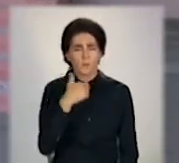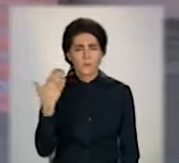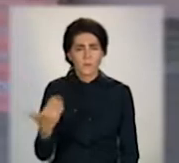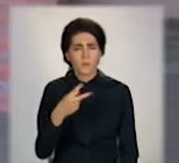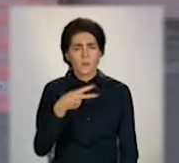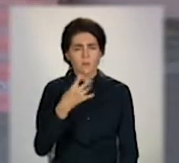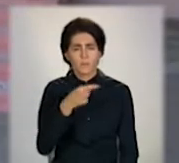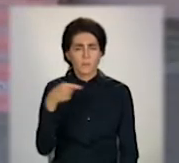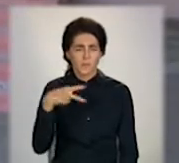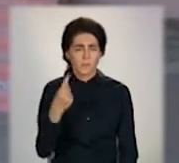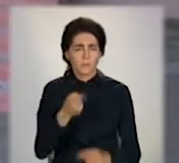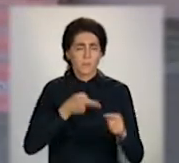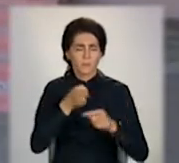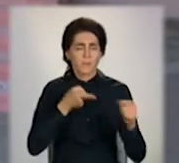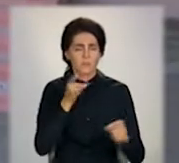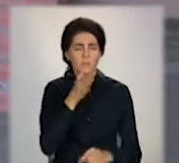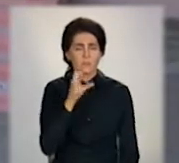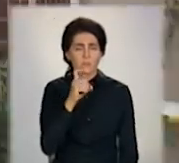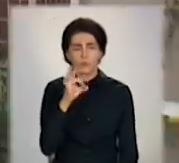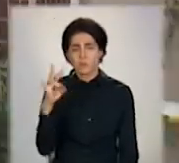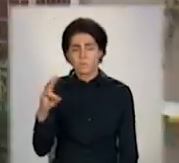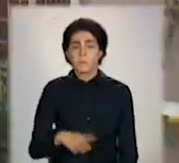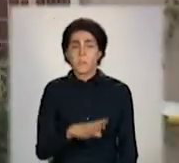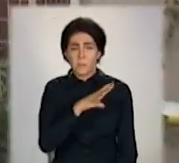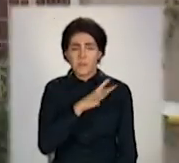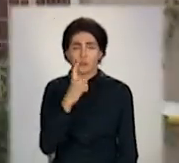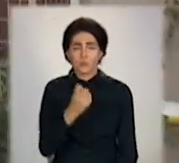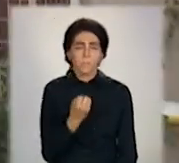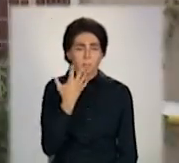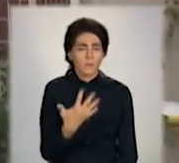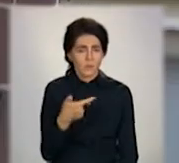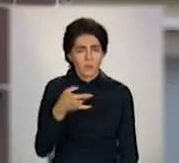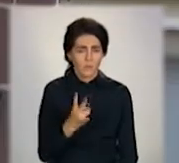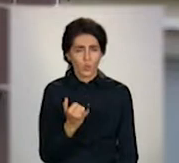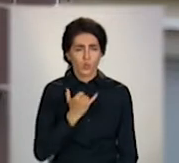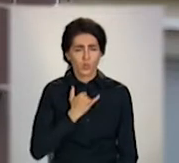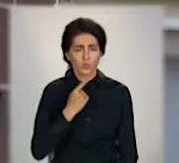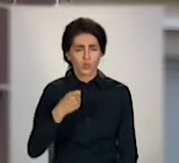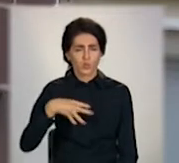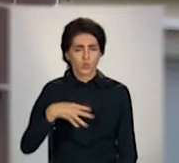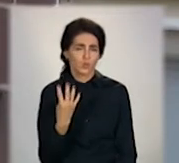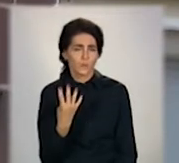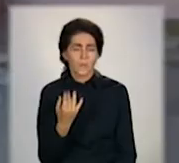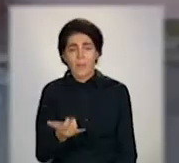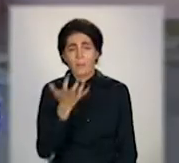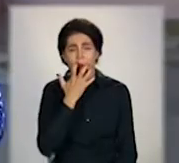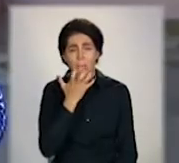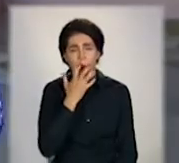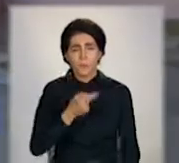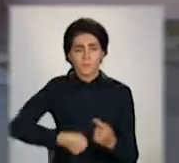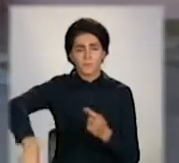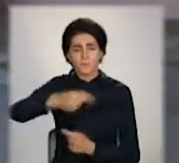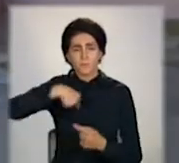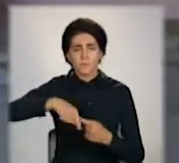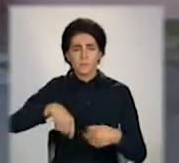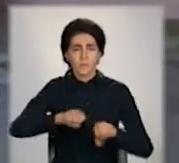-21 опалювальний сезон вам говорю, була. 115, у нас 144. Тепло по мережі, яке